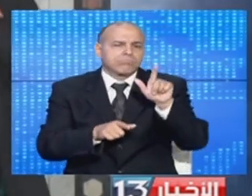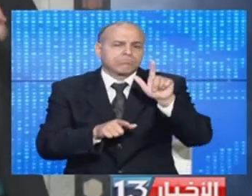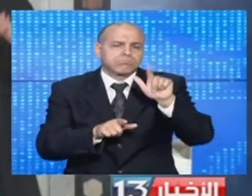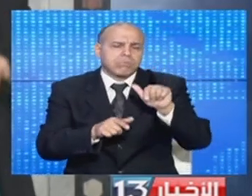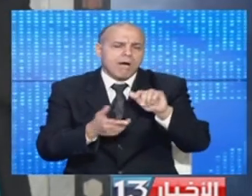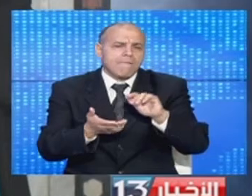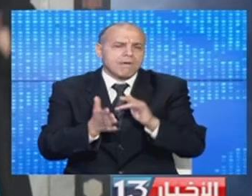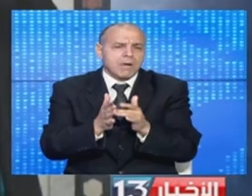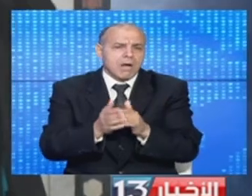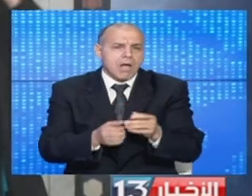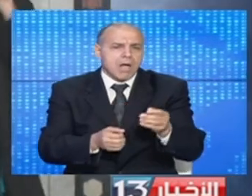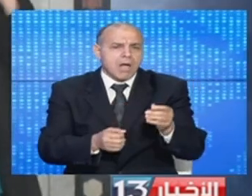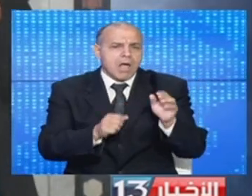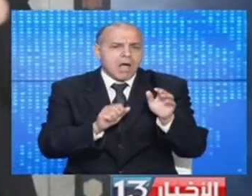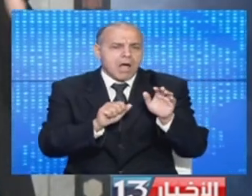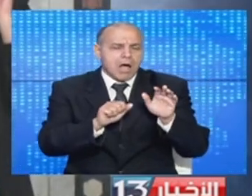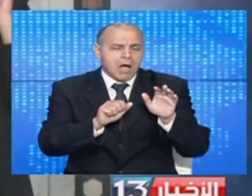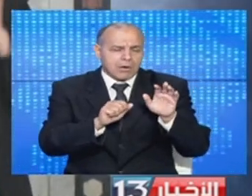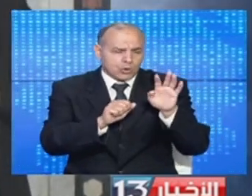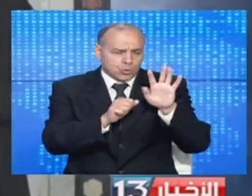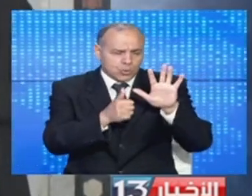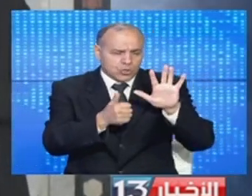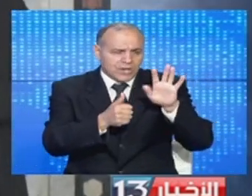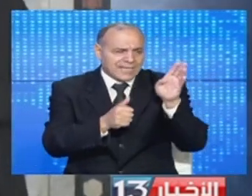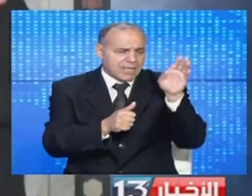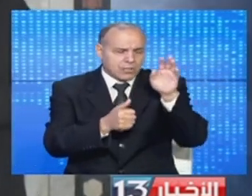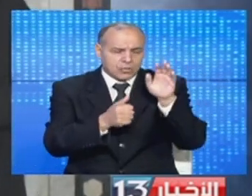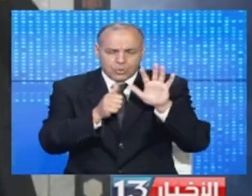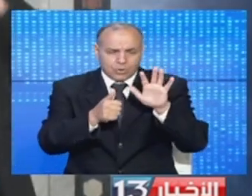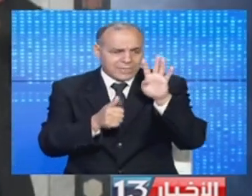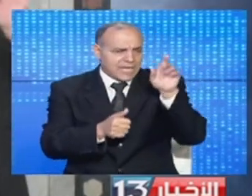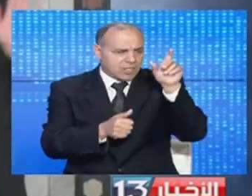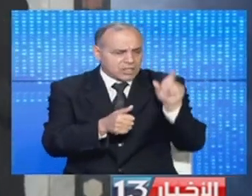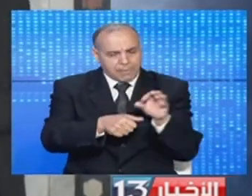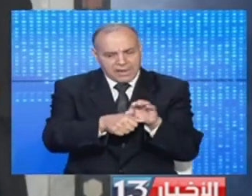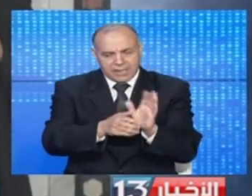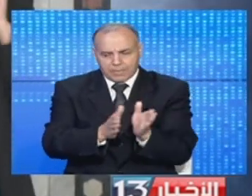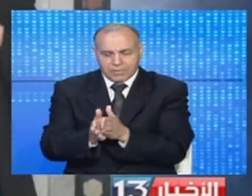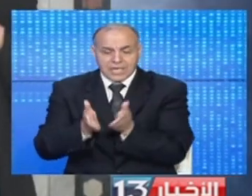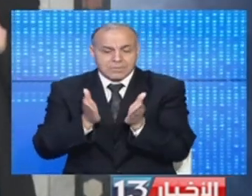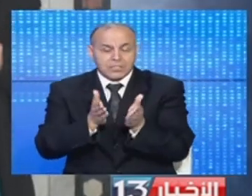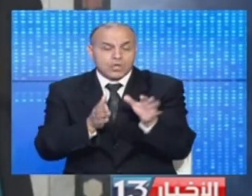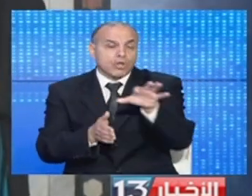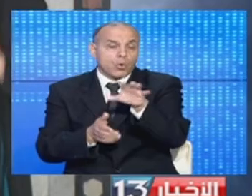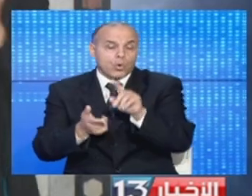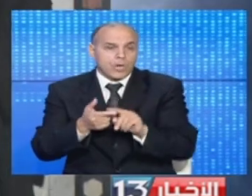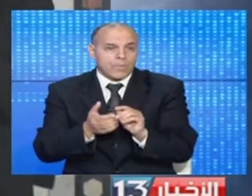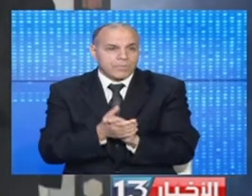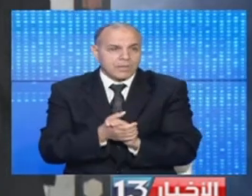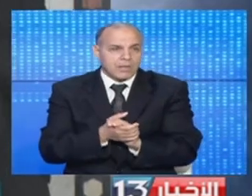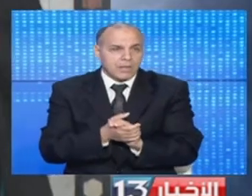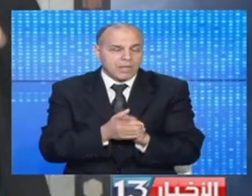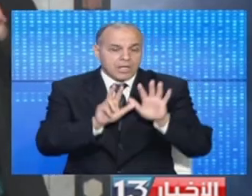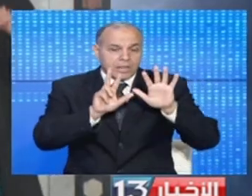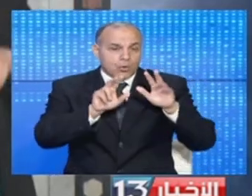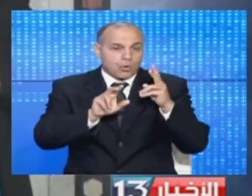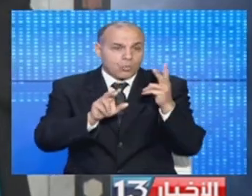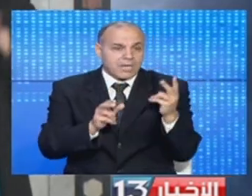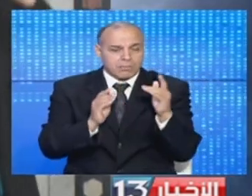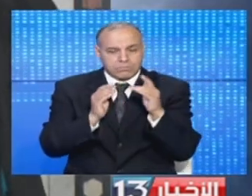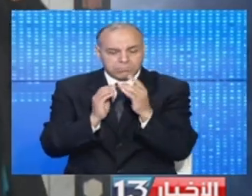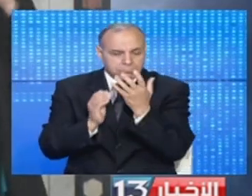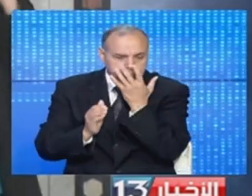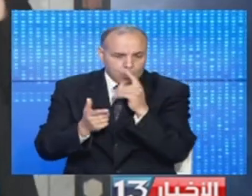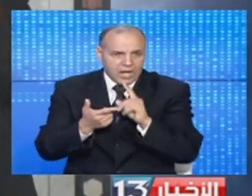حاليا 64 مريضا فقط في المستشفيات الجهوية عنا 82 سرير